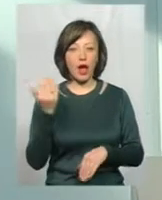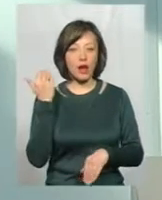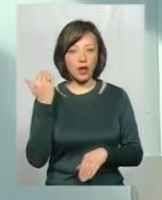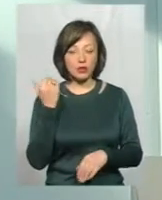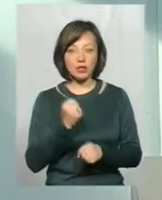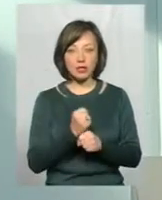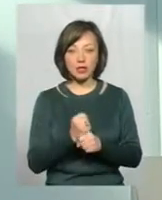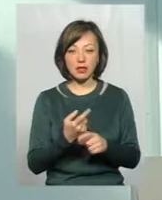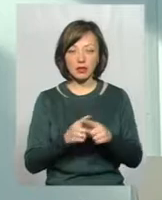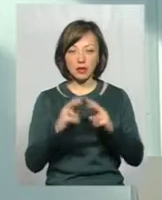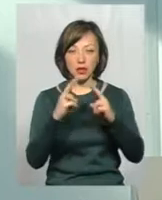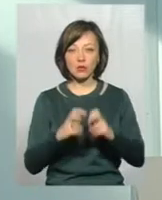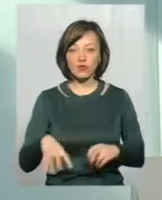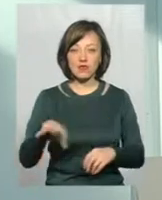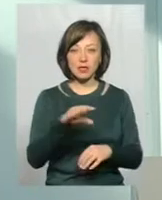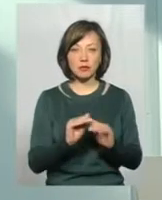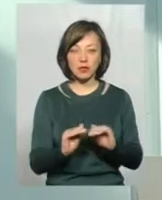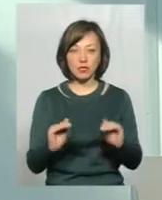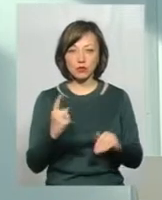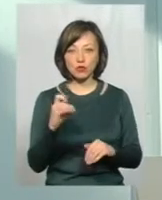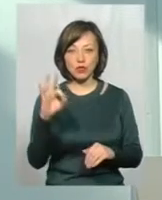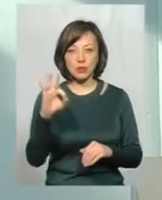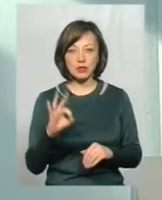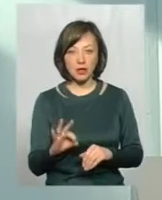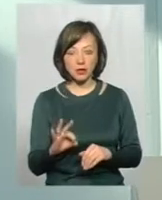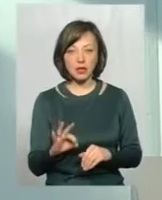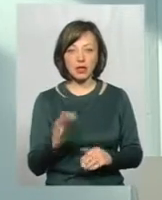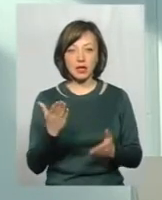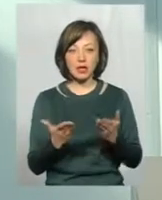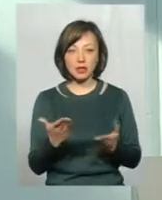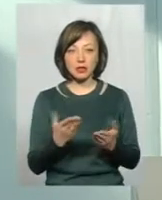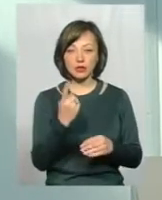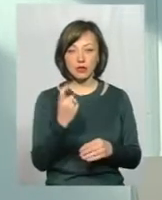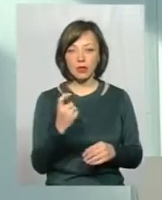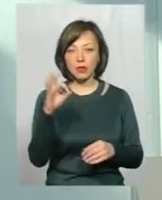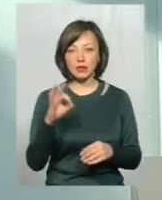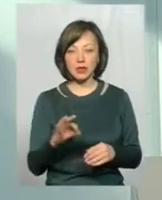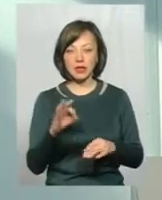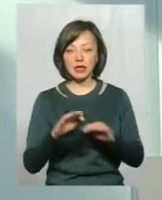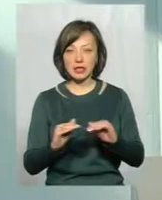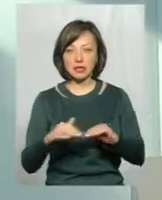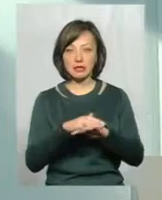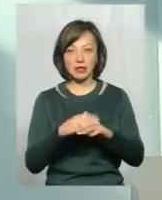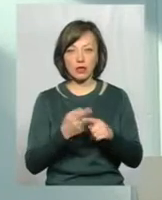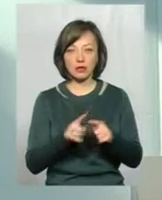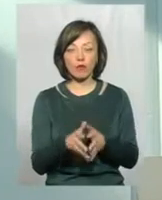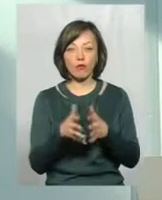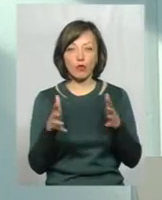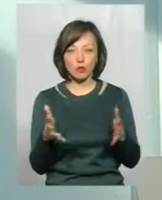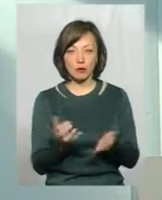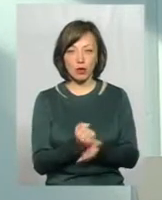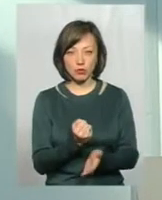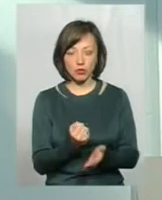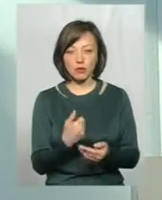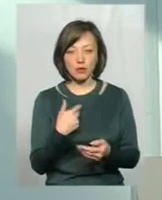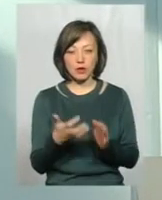робили туберкулінодіагностіку всім дітям 100%, то якщо взяти від 100% дітського населення, то це намного більше вийде,